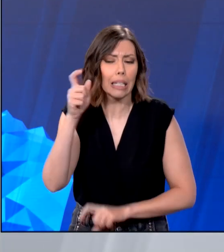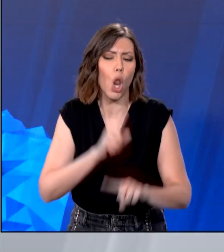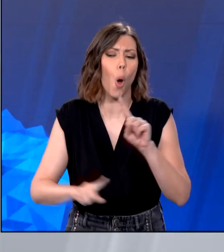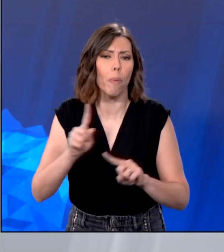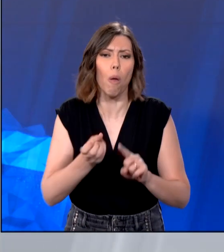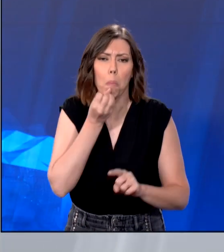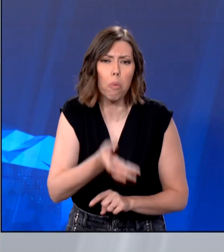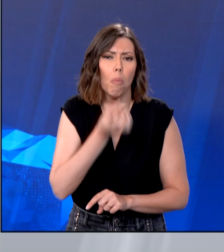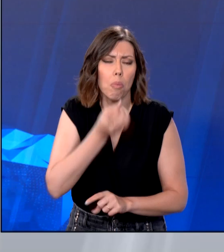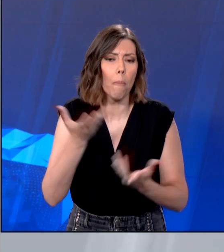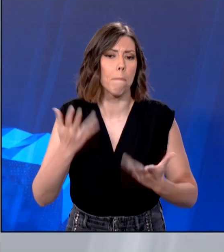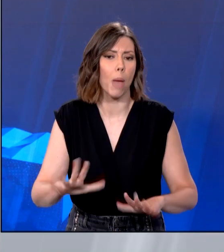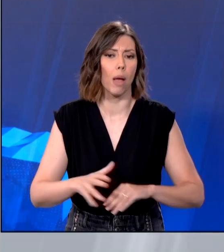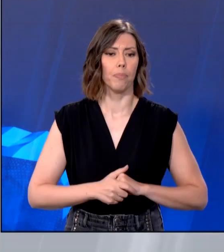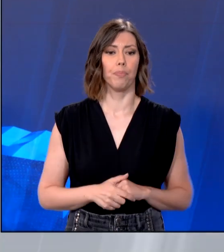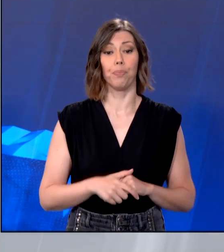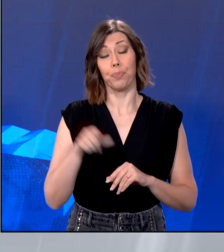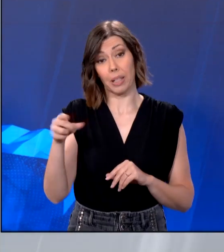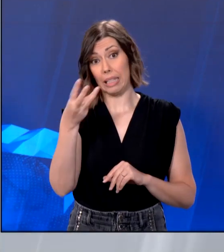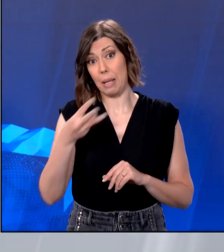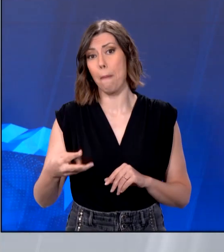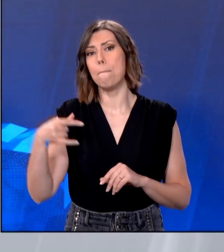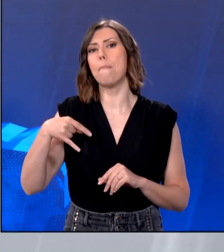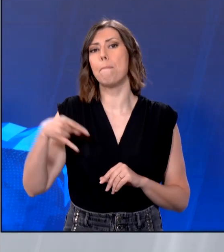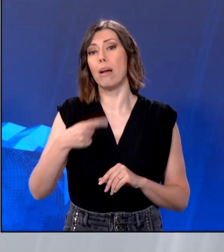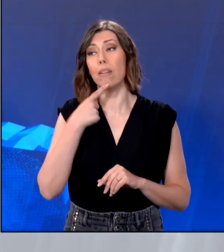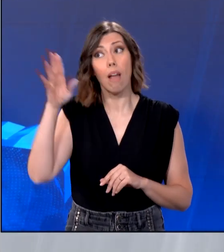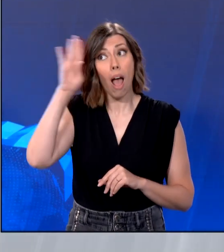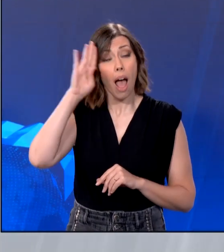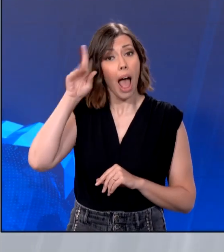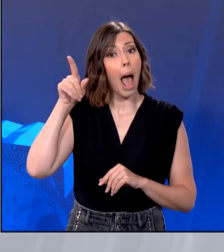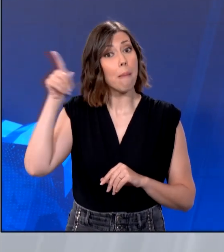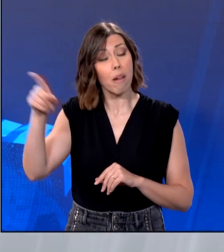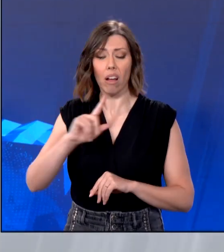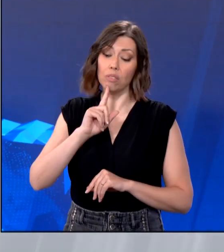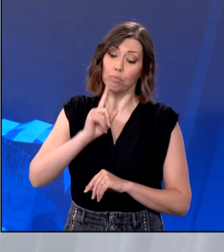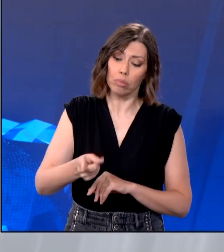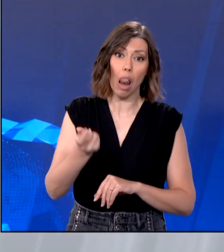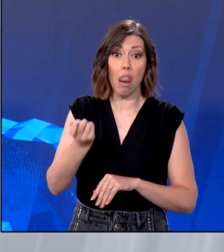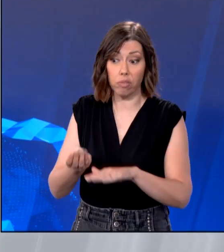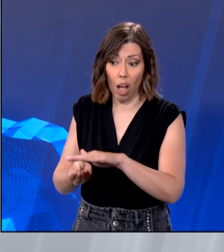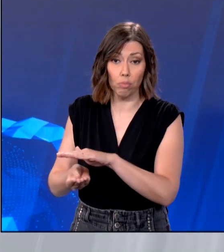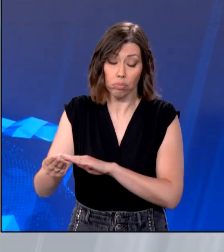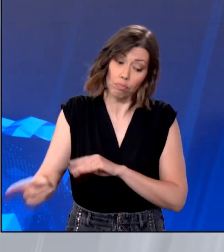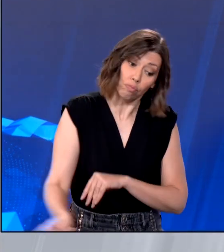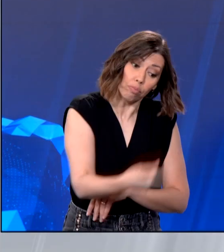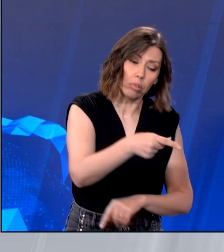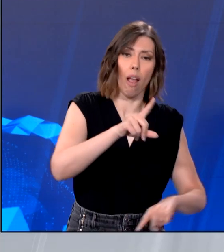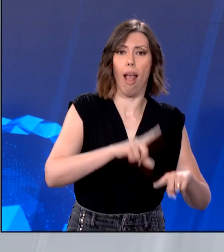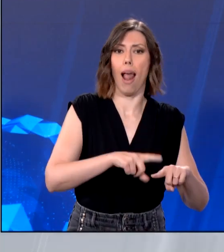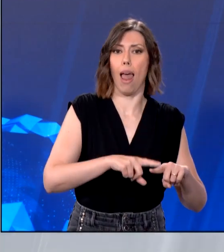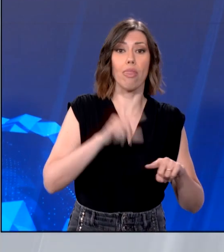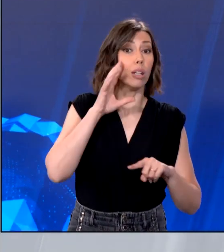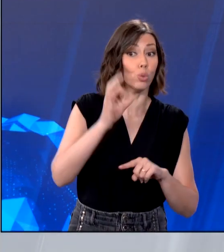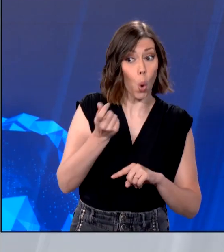Δεν βάλαν δηλαδή οι Αμερικάνοι, το Αμερικανικό Υπουργείο Δικαιοσύνης, προϋπόθεση στους προστατευόμενους μάρτυρες, πηγαίνετε καταθέστε στην Ελλάδα